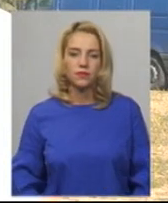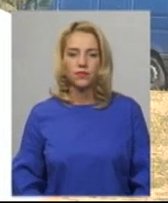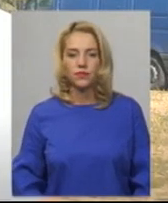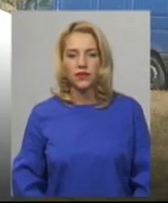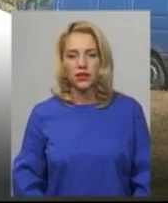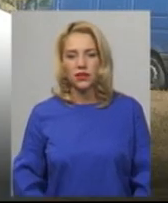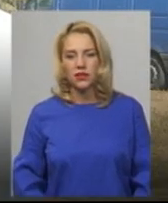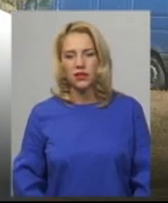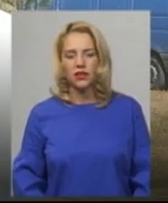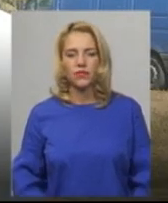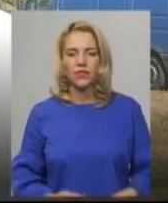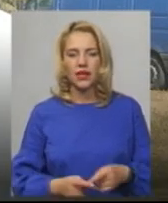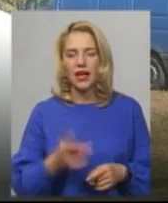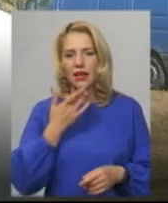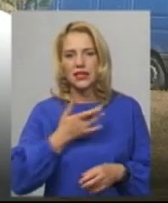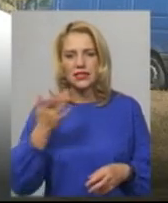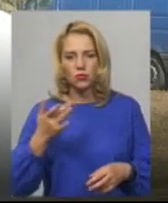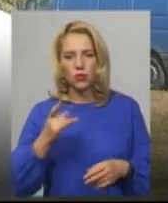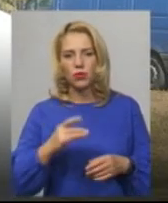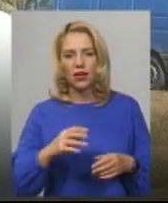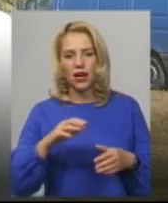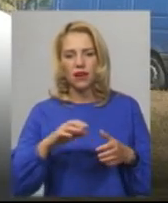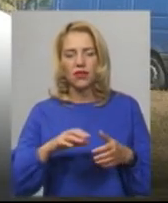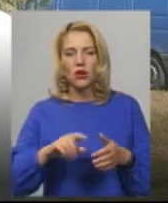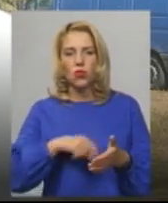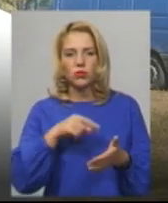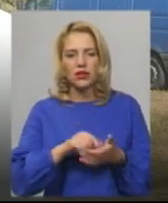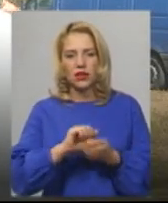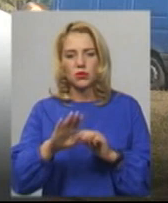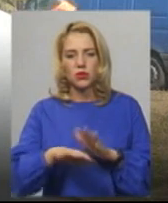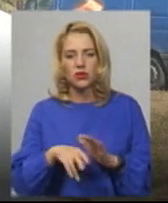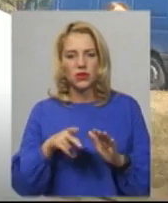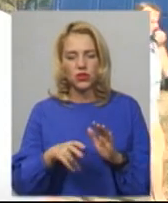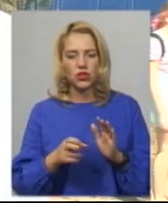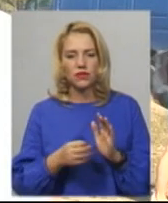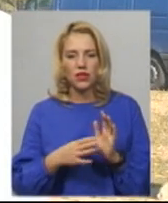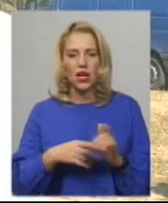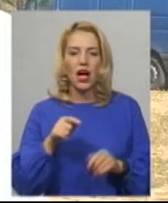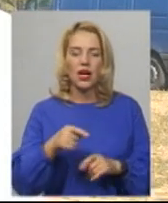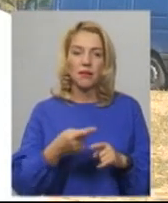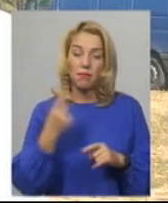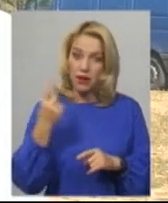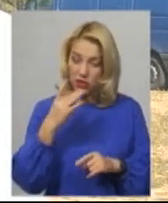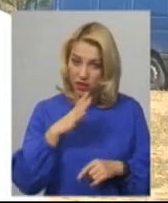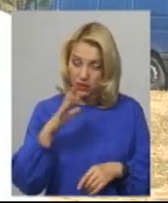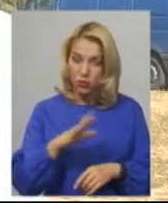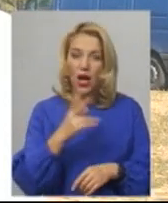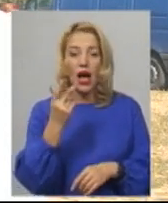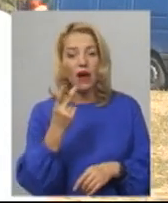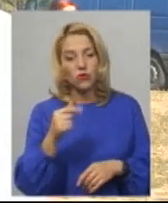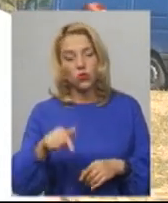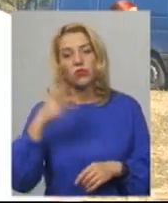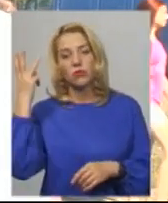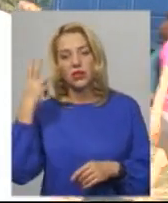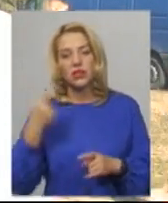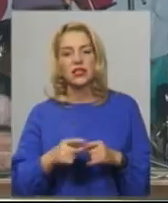Добітовав фестивалю «Республіка» в Кам'янськоподільському у 2011 році. В Кам'янському він відбувається вже друге, але цього разу він буде усі